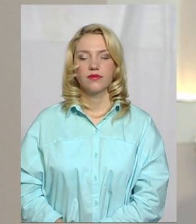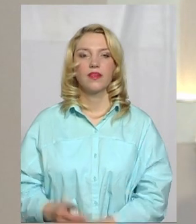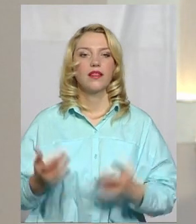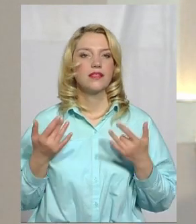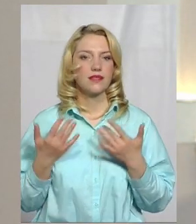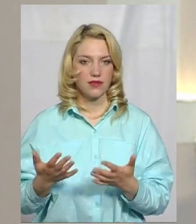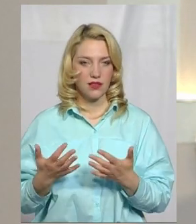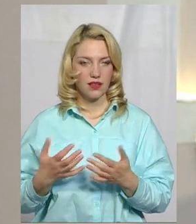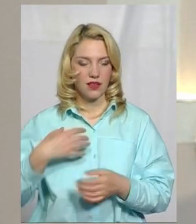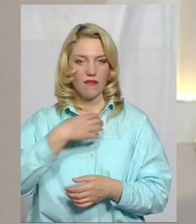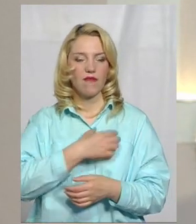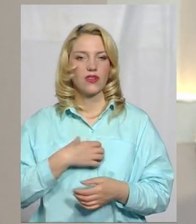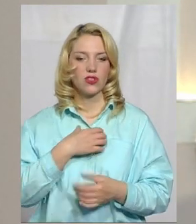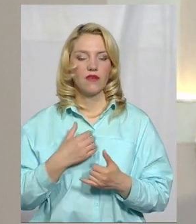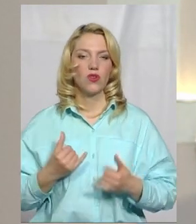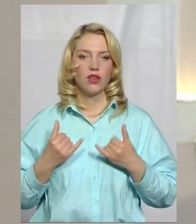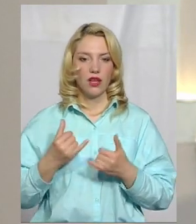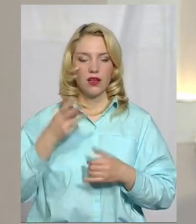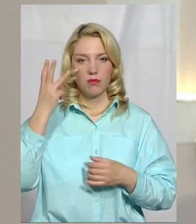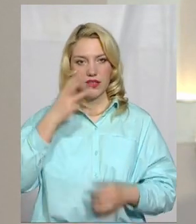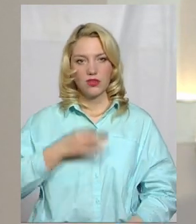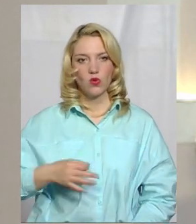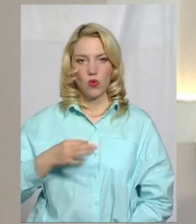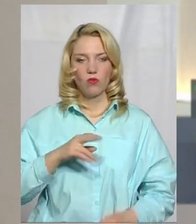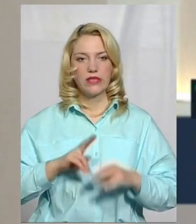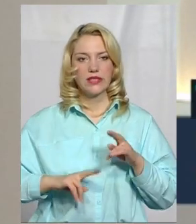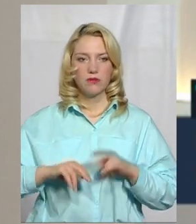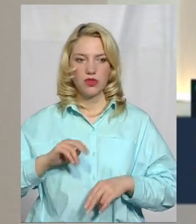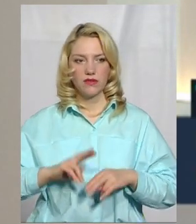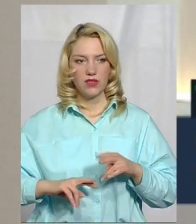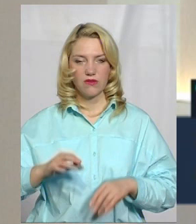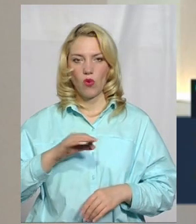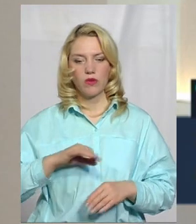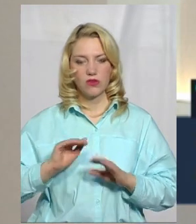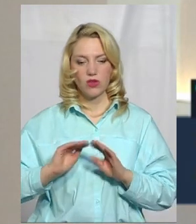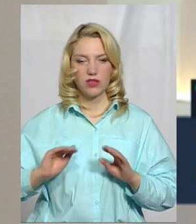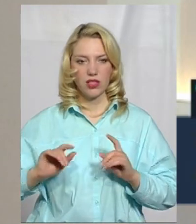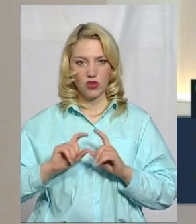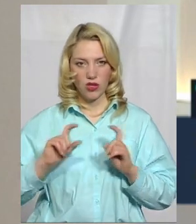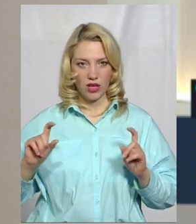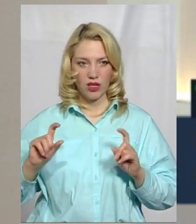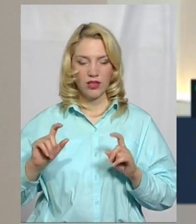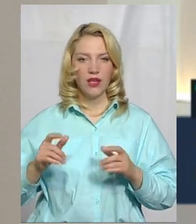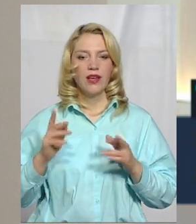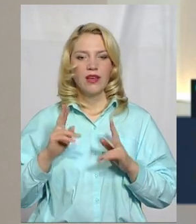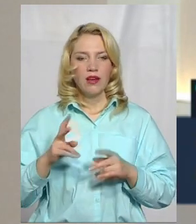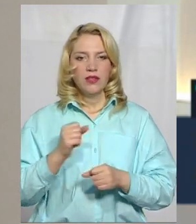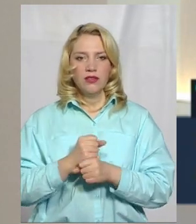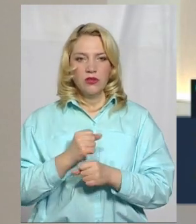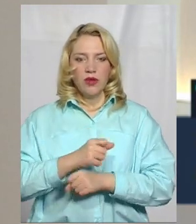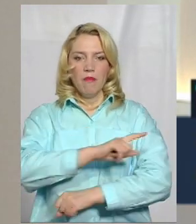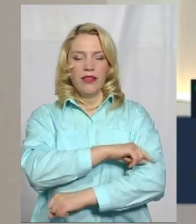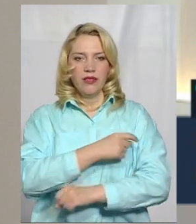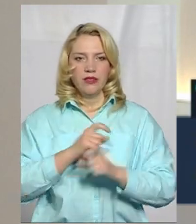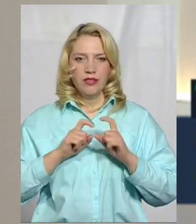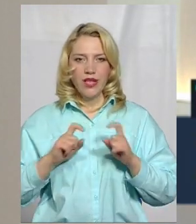Наскільки важливе для Хмельницької області будівництво обласної дитячої лікарні, та як працює медичний